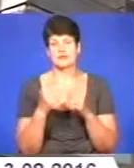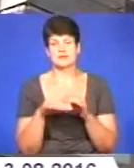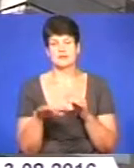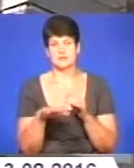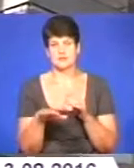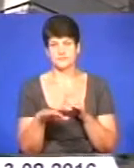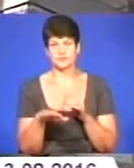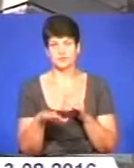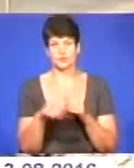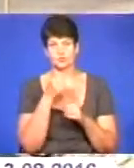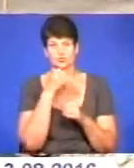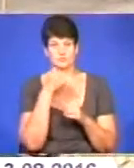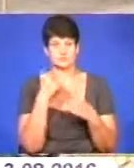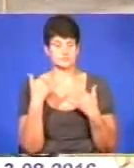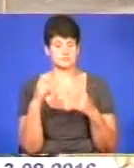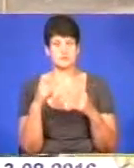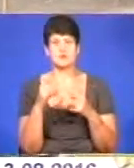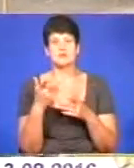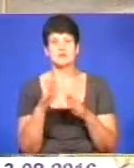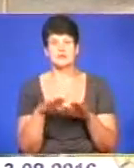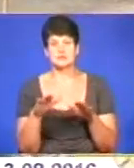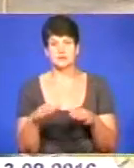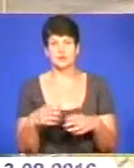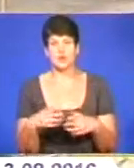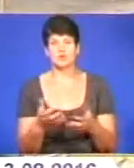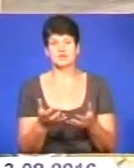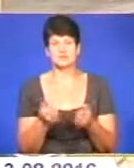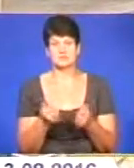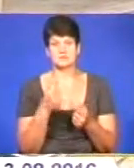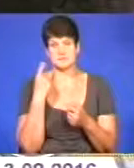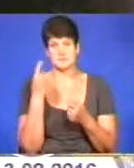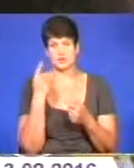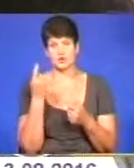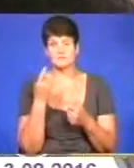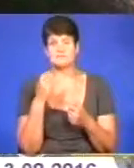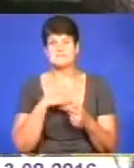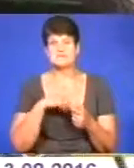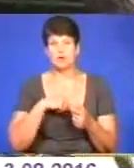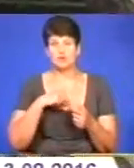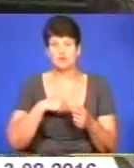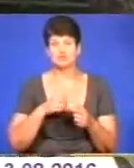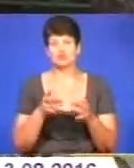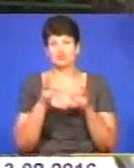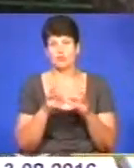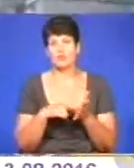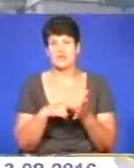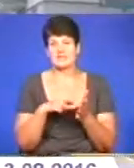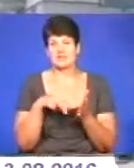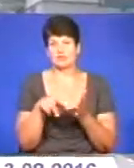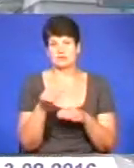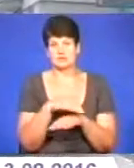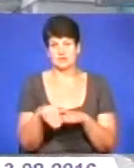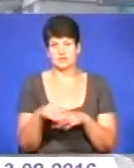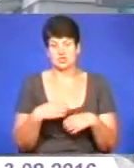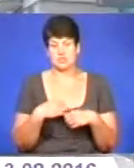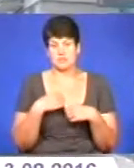оговтатися від стресу. Діти, отримавши психологічну травму, бояться виходити на вулицю без супроводу батьків. Вони з жахом